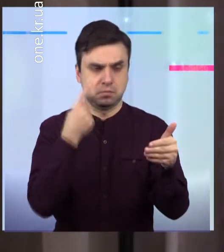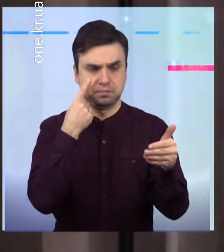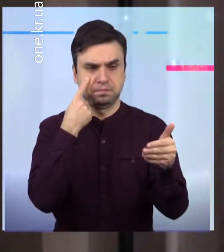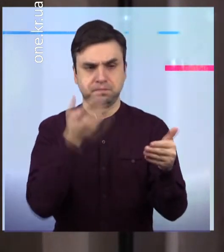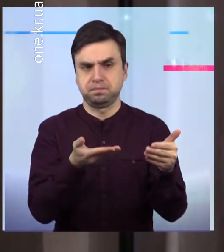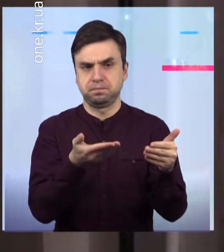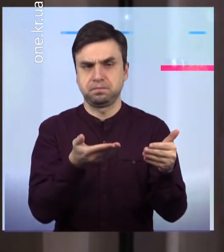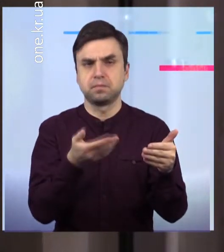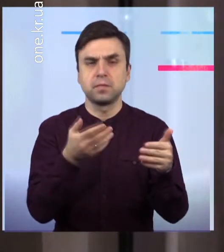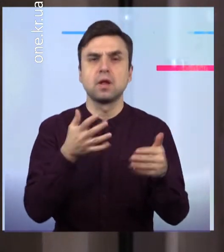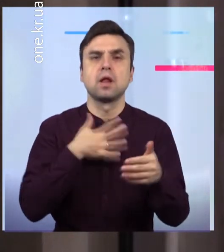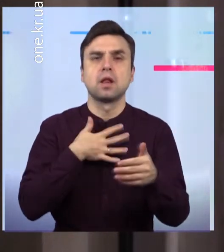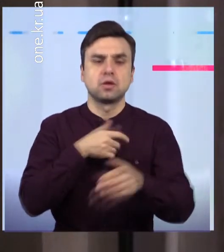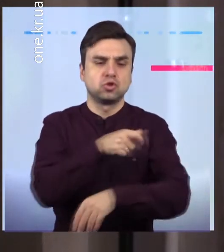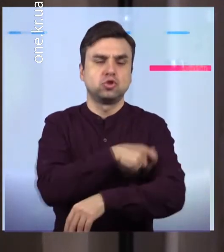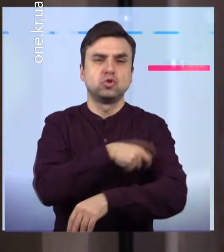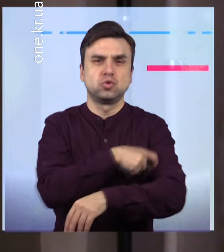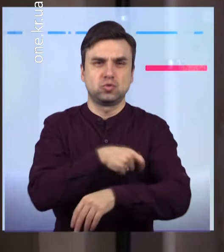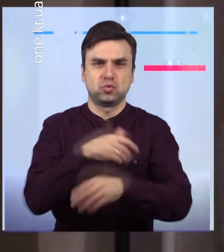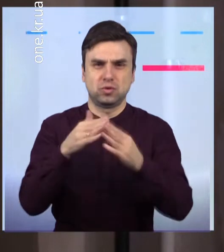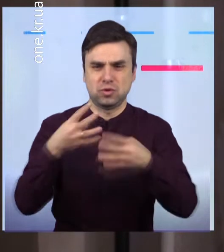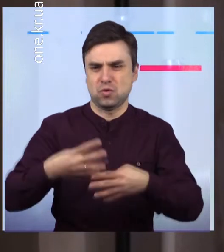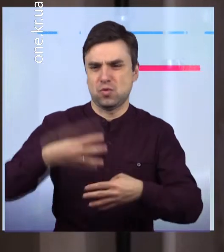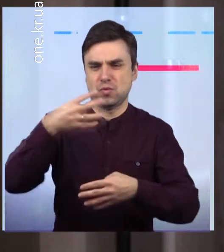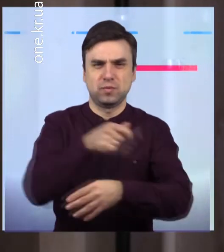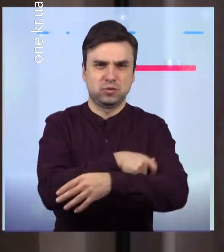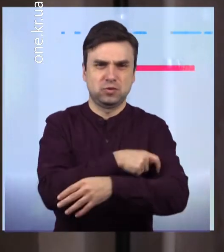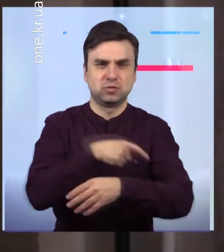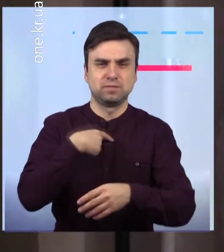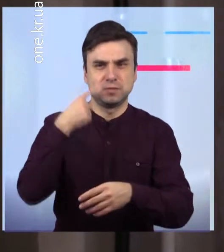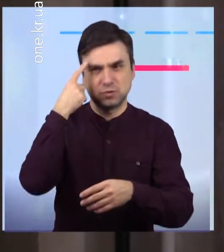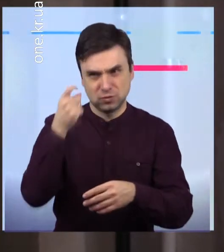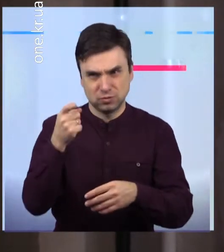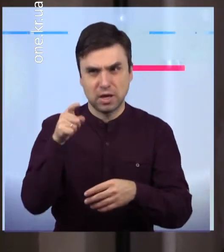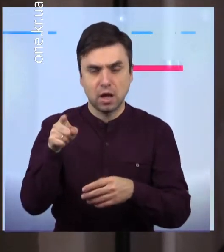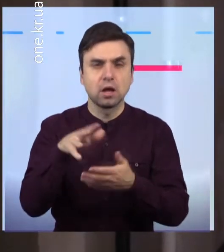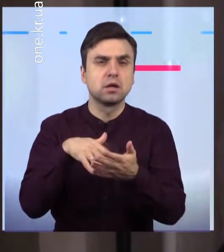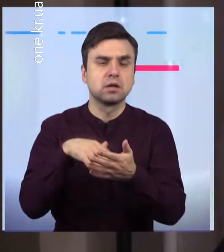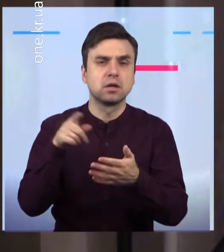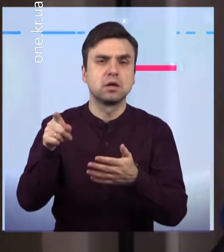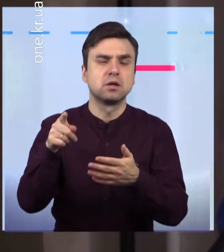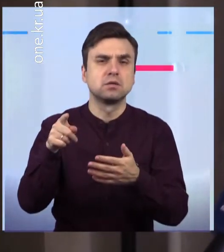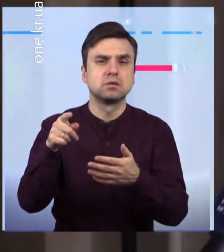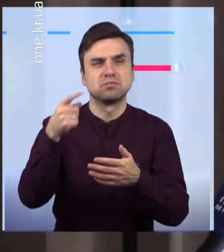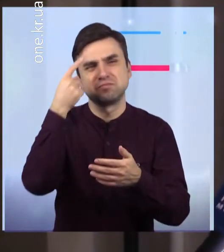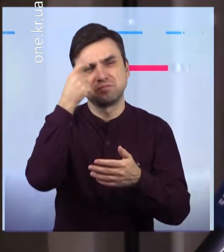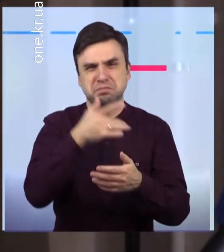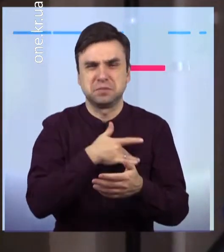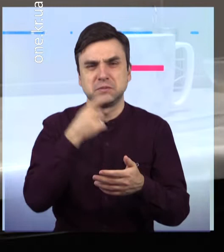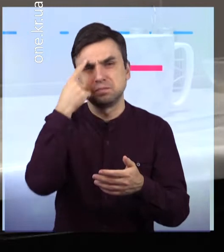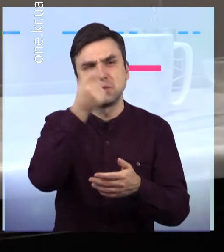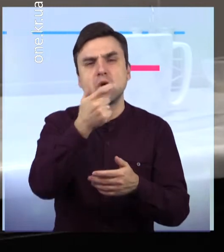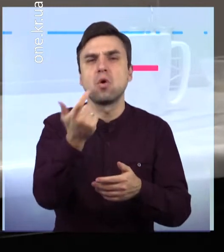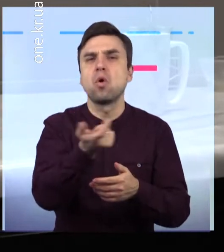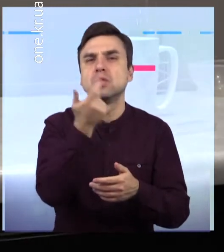і вона визвала, я так розумію, позвонила цим хазівам І все, більше нічого не